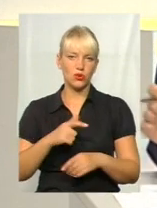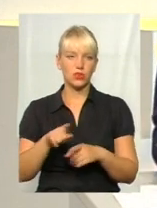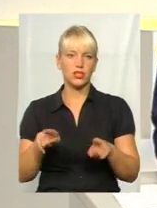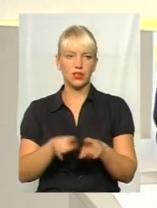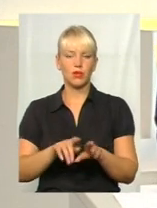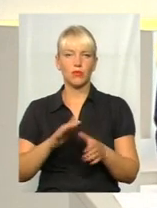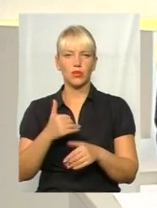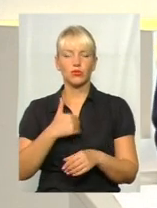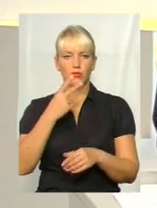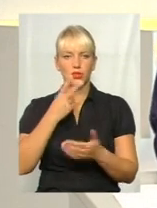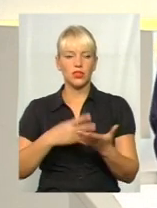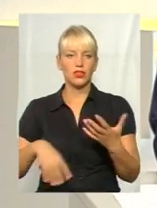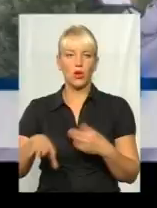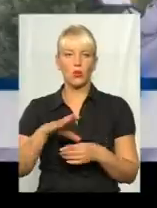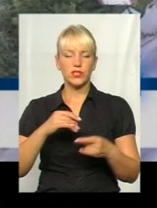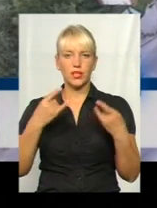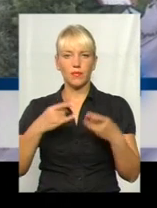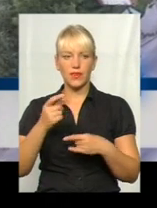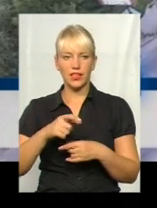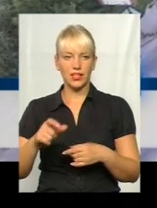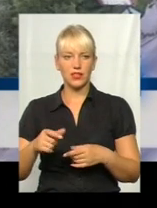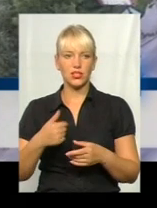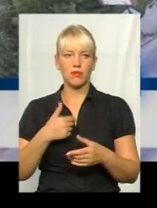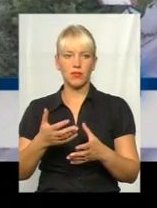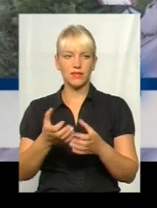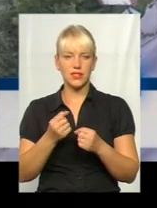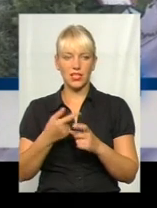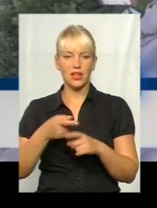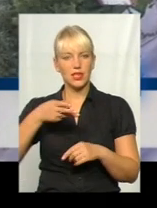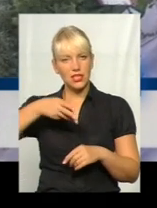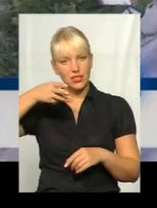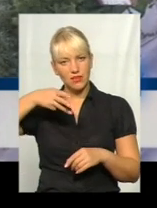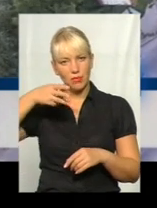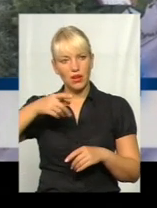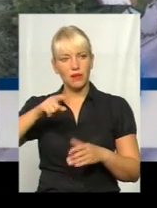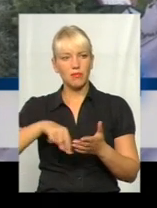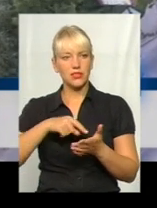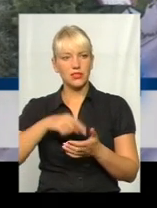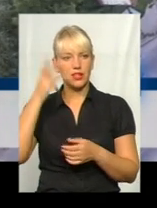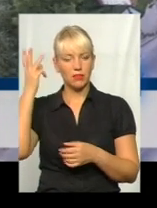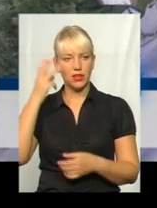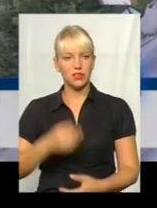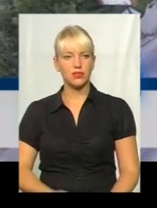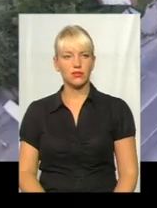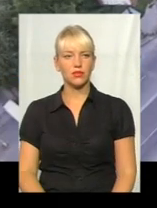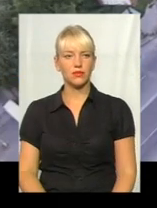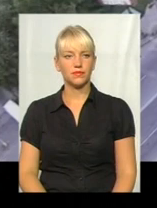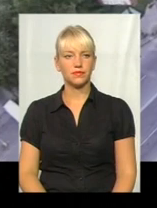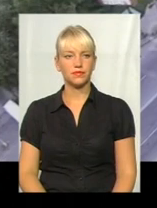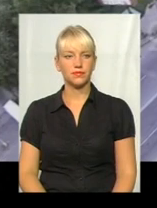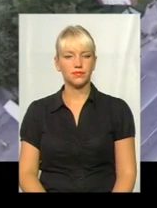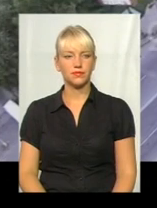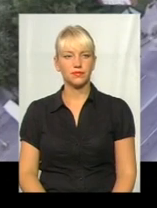зараз показати всім і телеглядачам, ми взяли його з веб-камер Хмельницького, от він зараз на екрані.